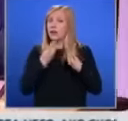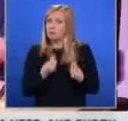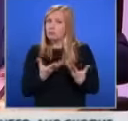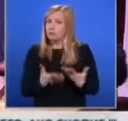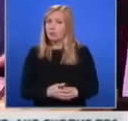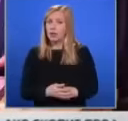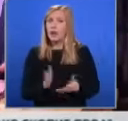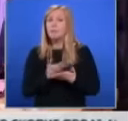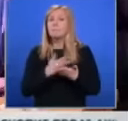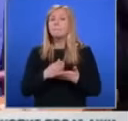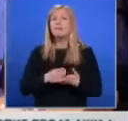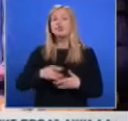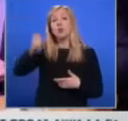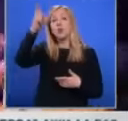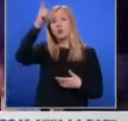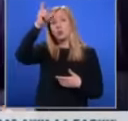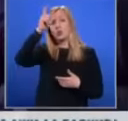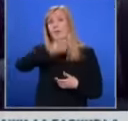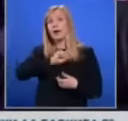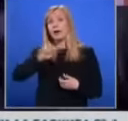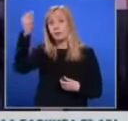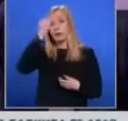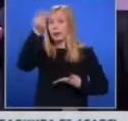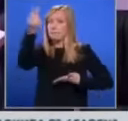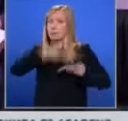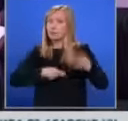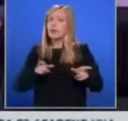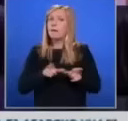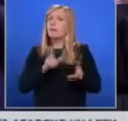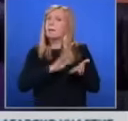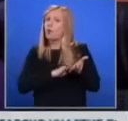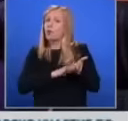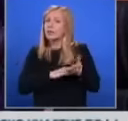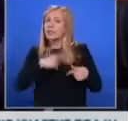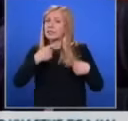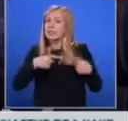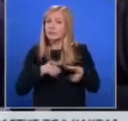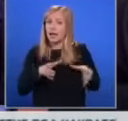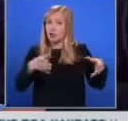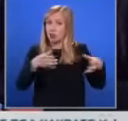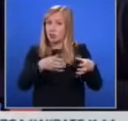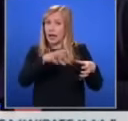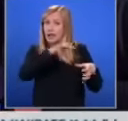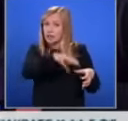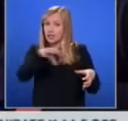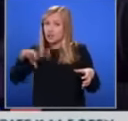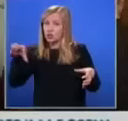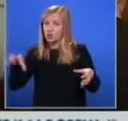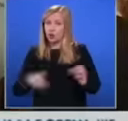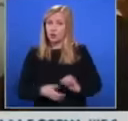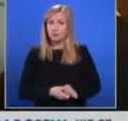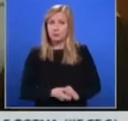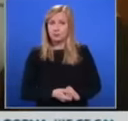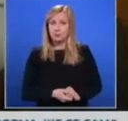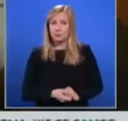Между България и Турция бе подписан меморандум както за развитие на индустриалните зони, така и за работата на развойните центрове към